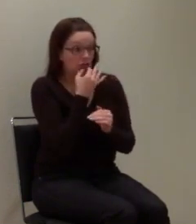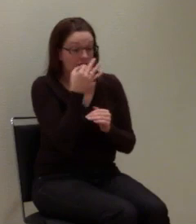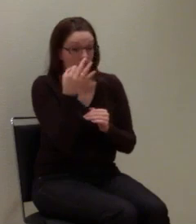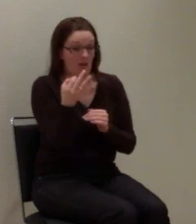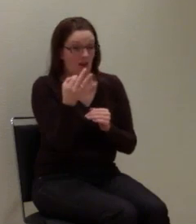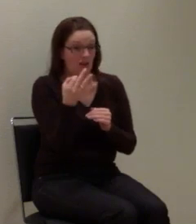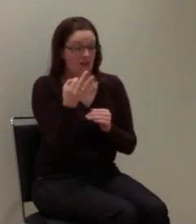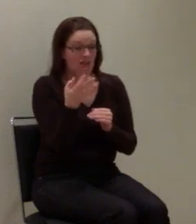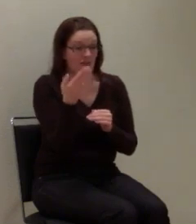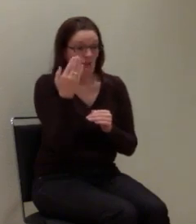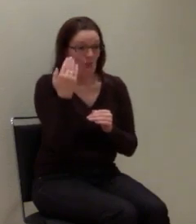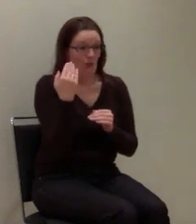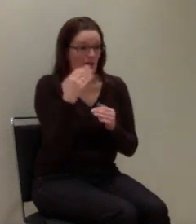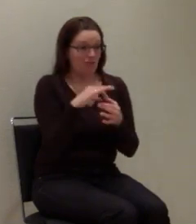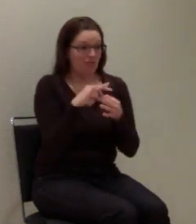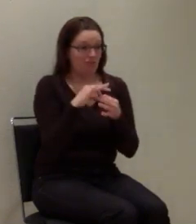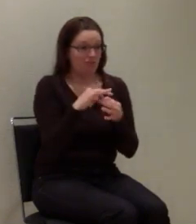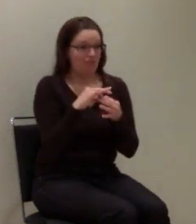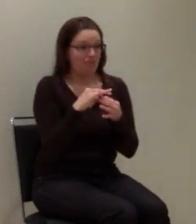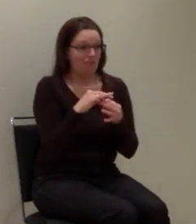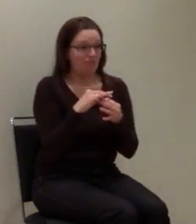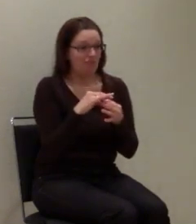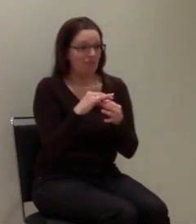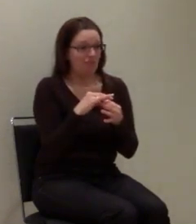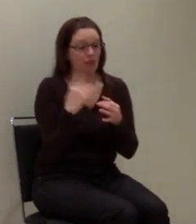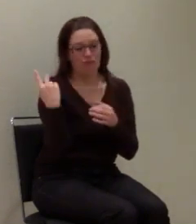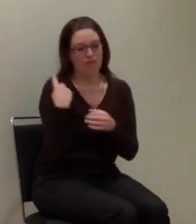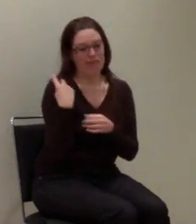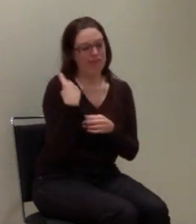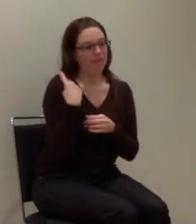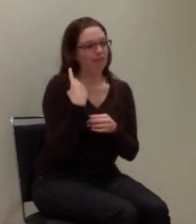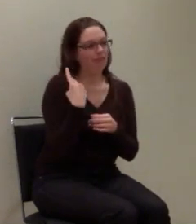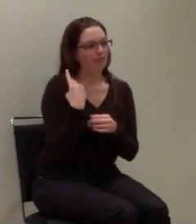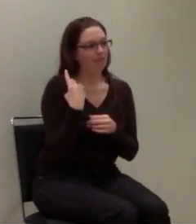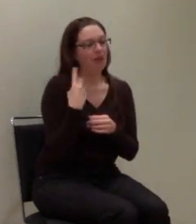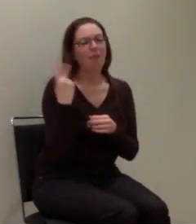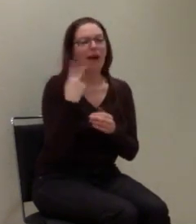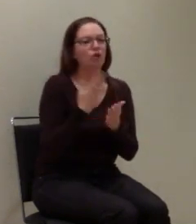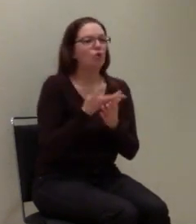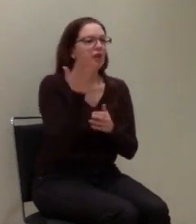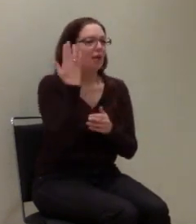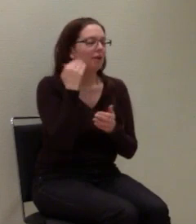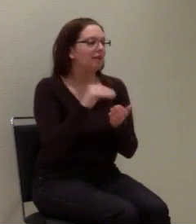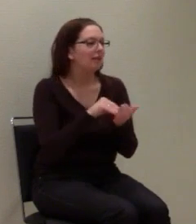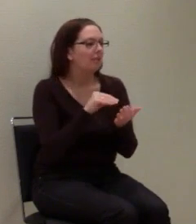Notfakt ist ja auch, wir waren auch selber mit sozusagen dabei,